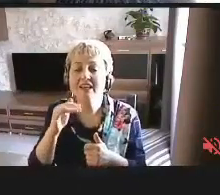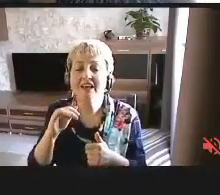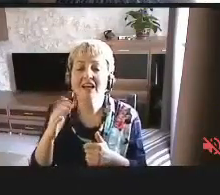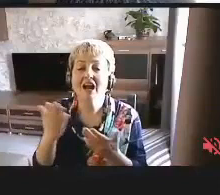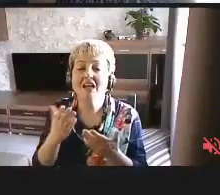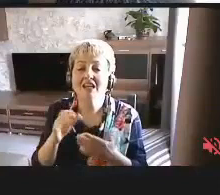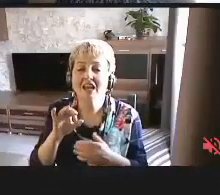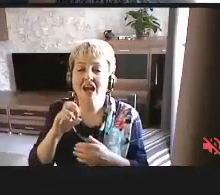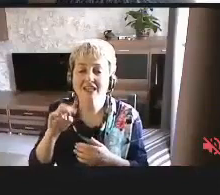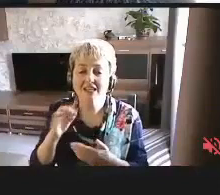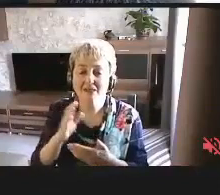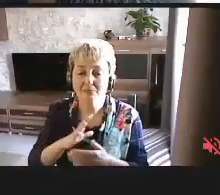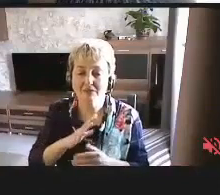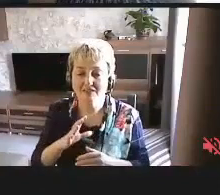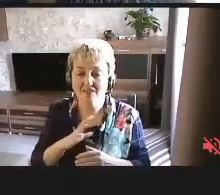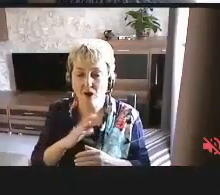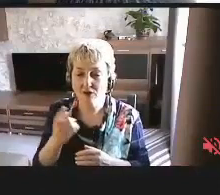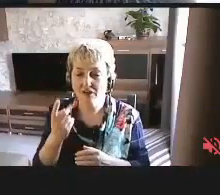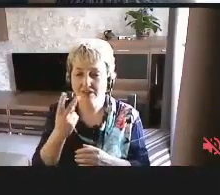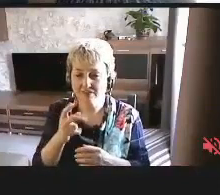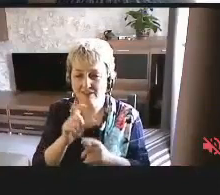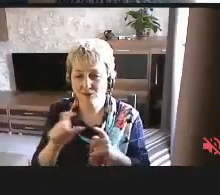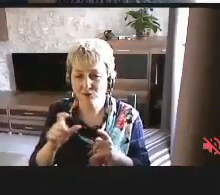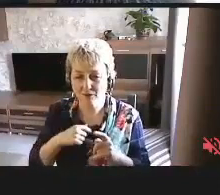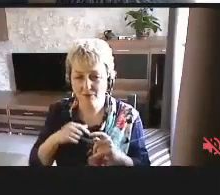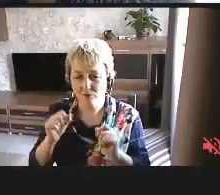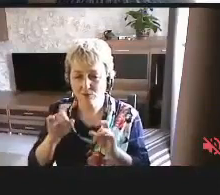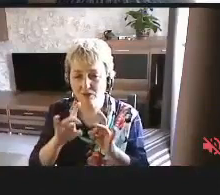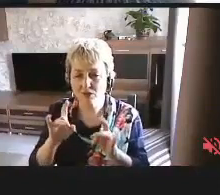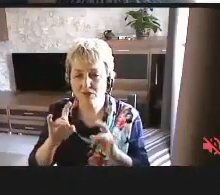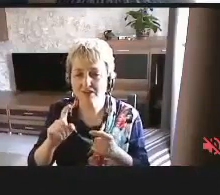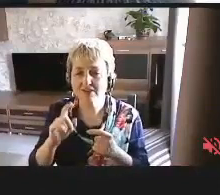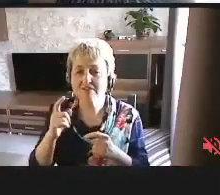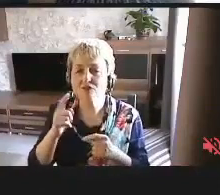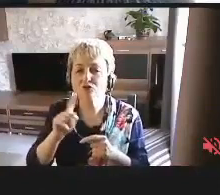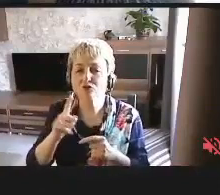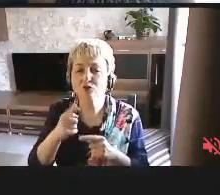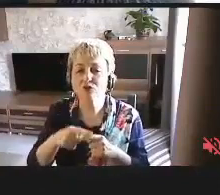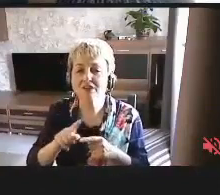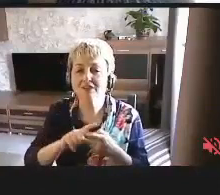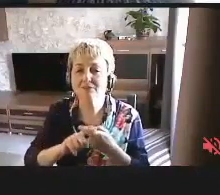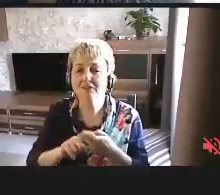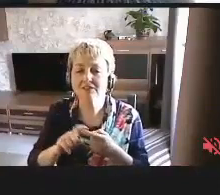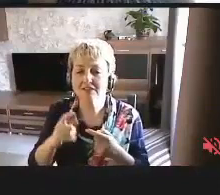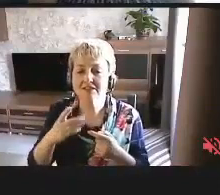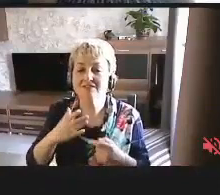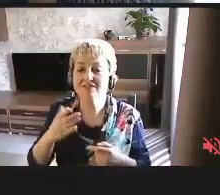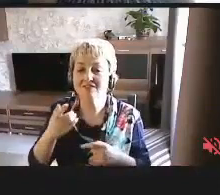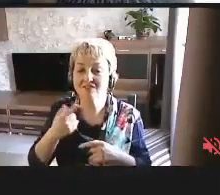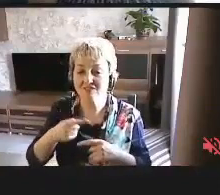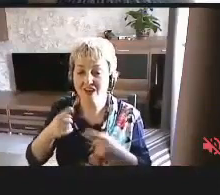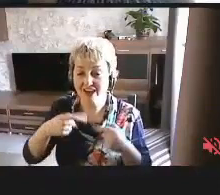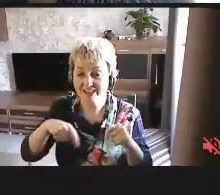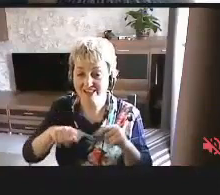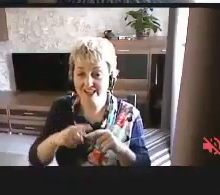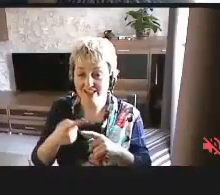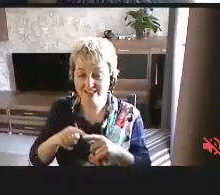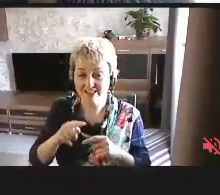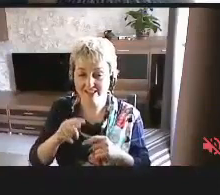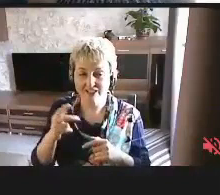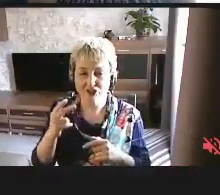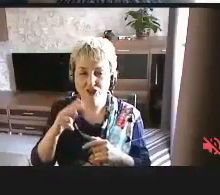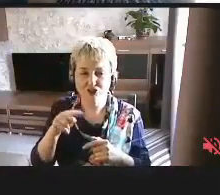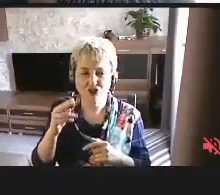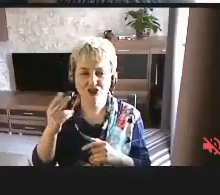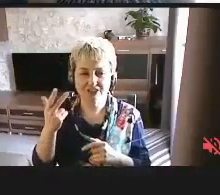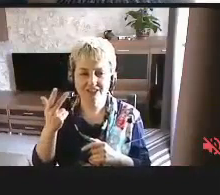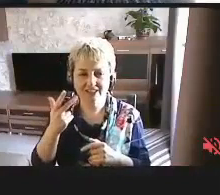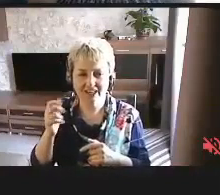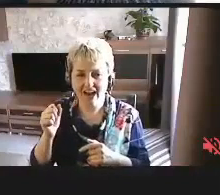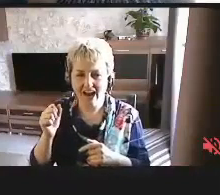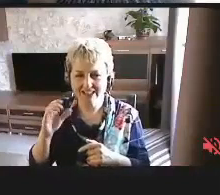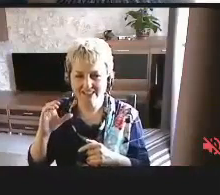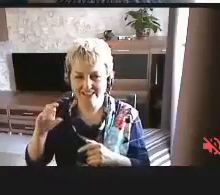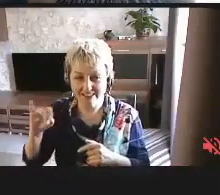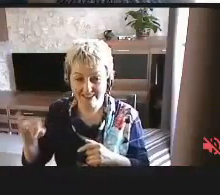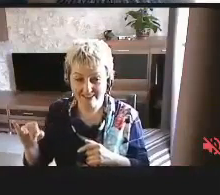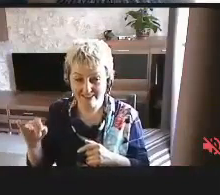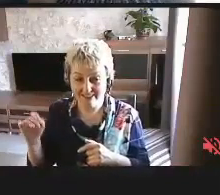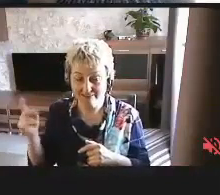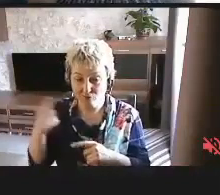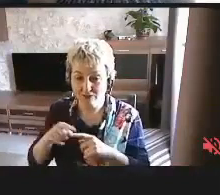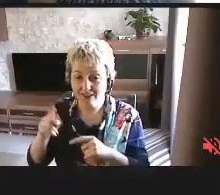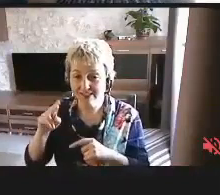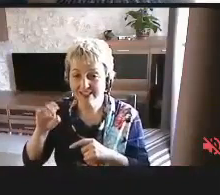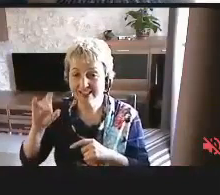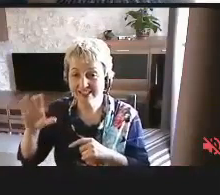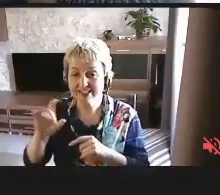Пара слов о том, чем занимается в этой связи организация, в которой я работаю. G3ICT, как правильно сказала Денис,